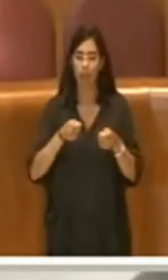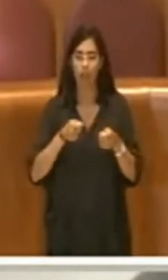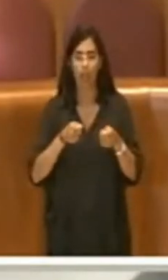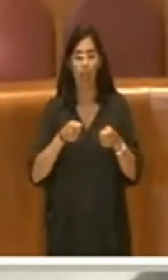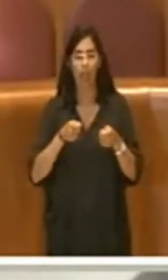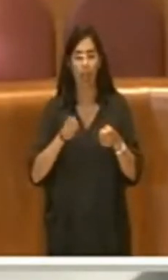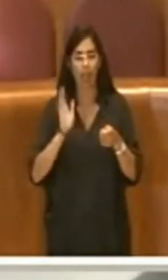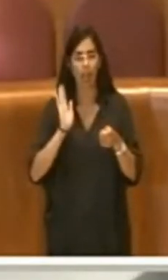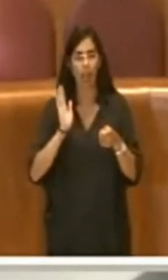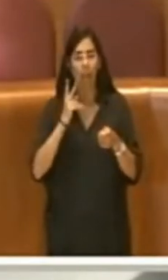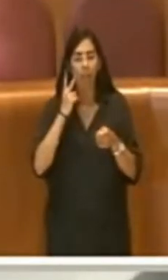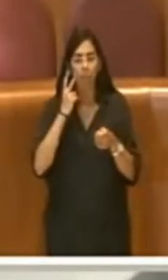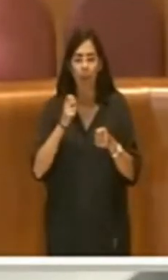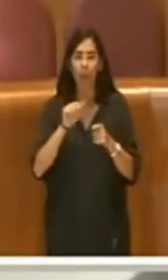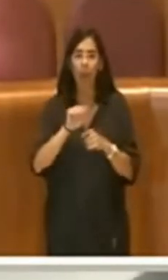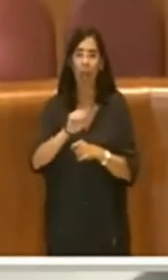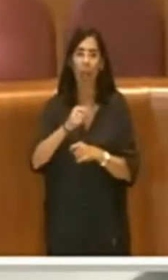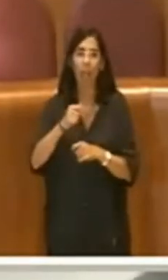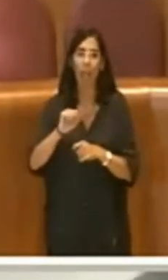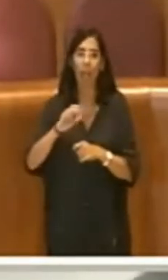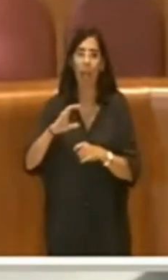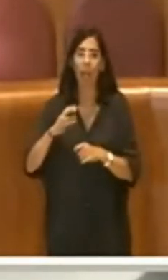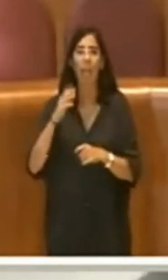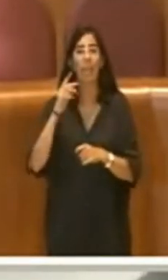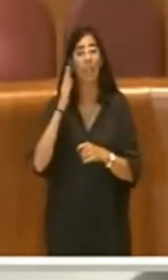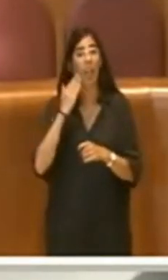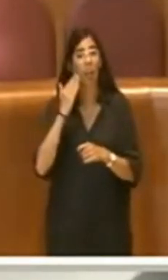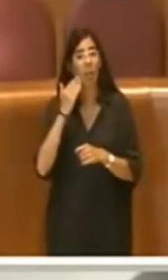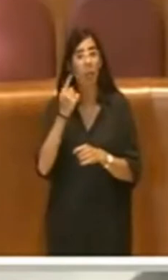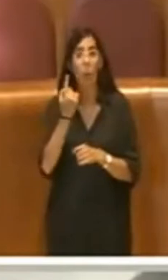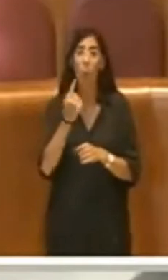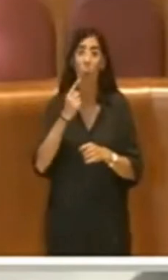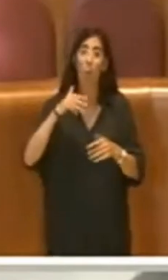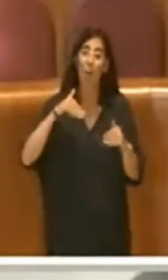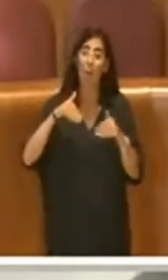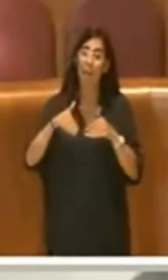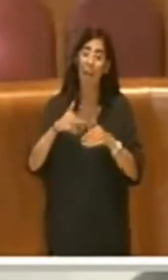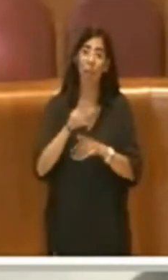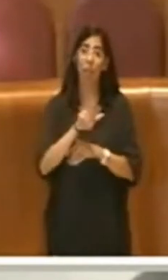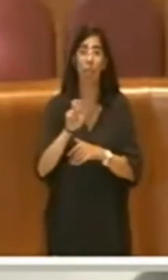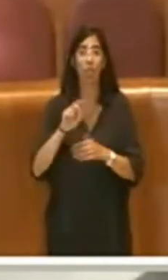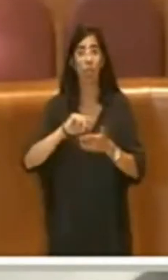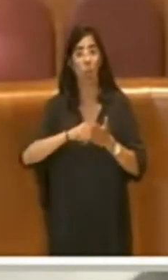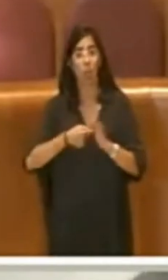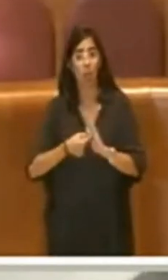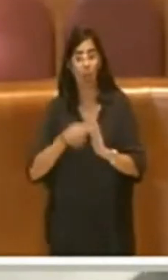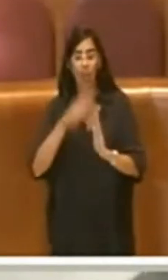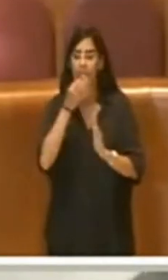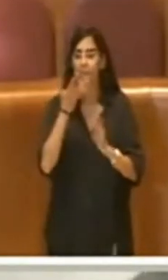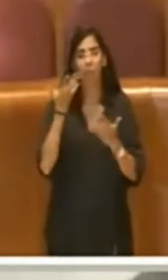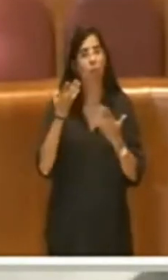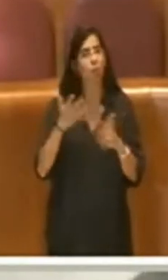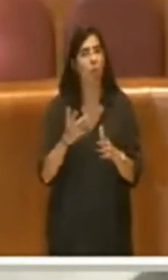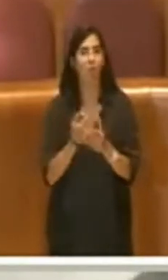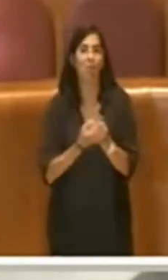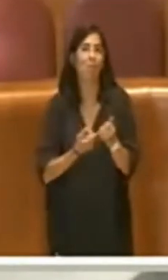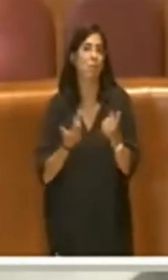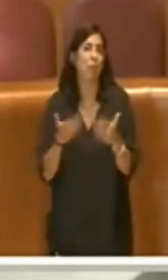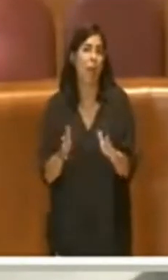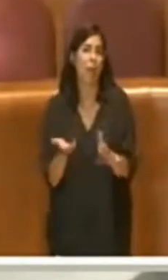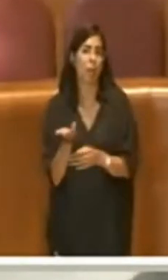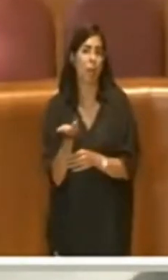con un miliardo e 300 milioni di debiti. Una società fallita, praticamente fallita.